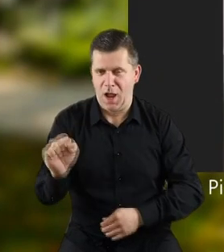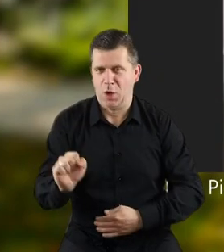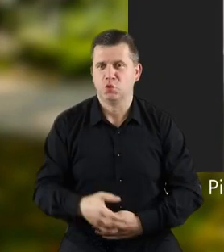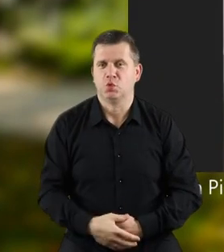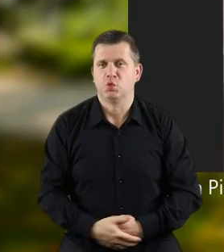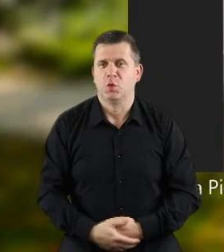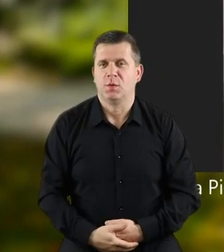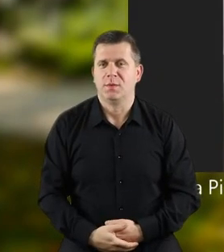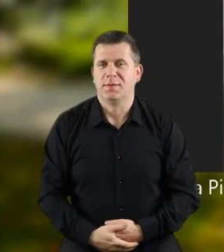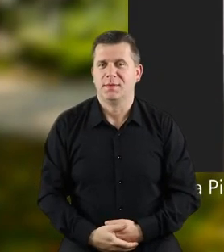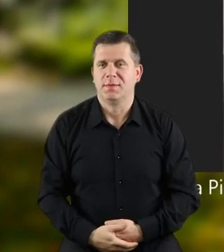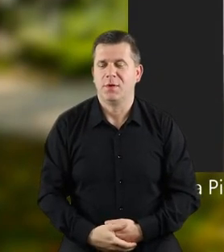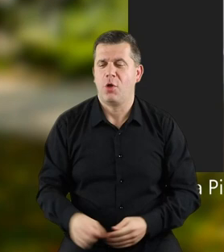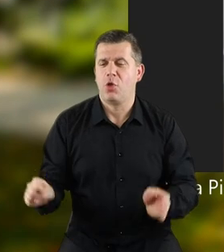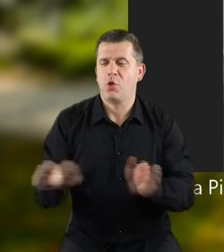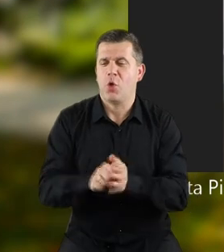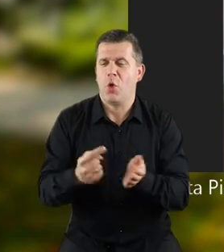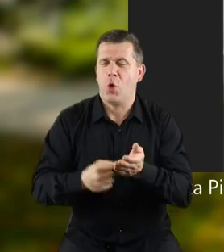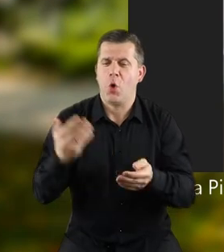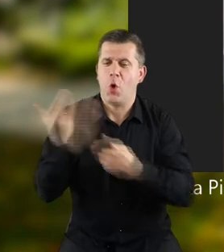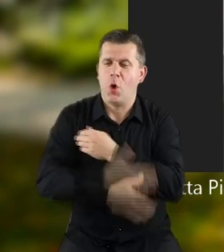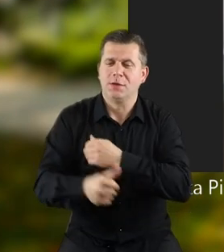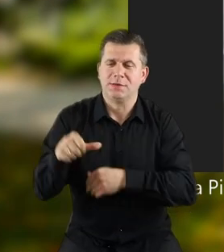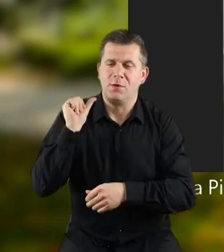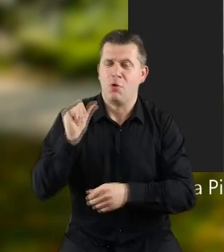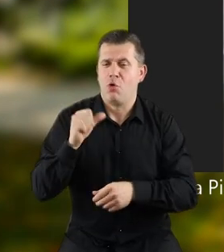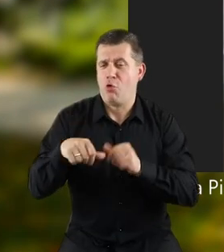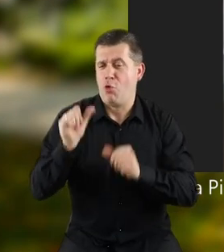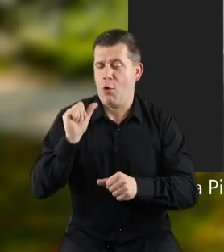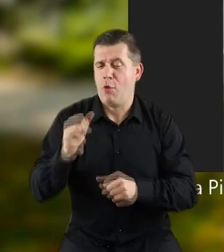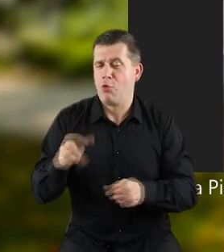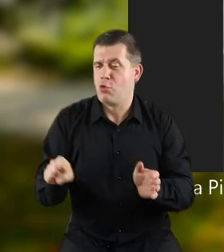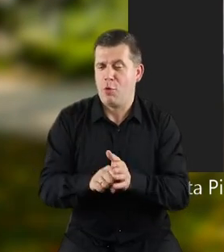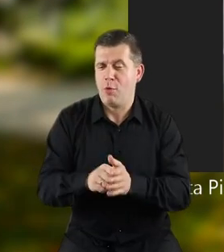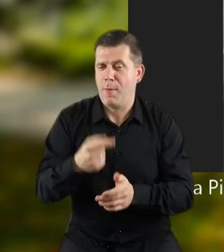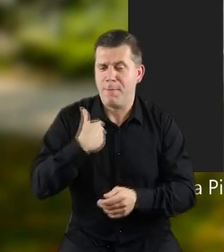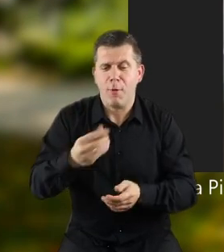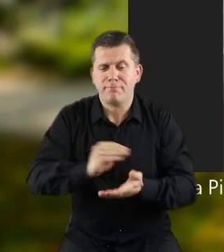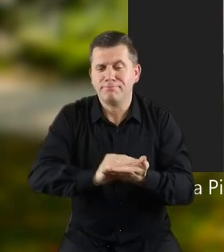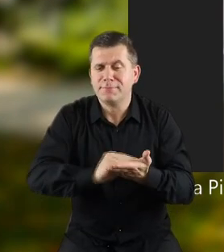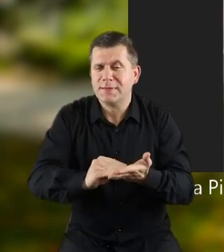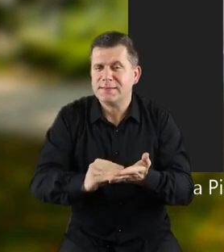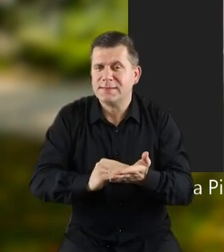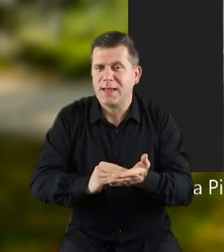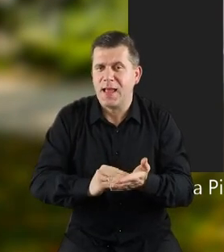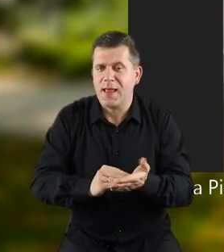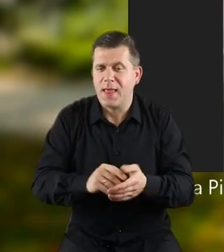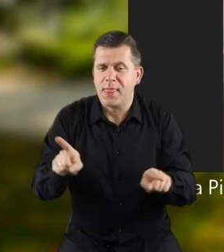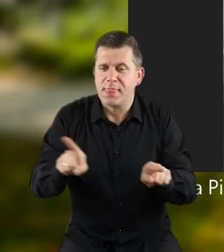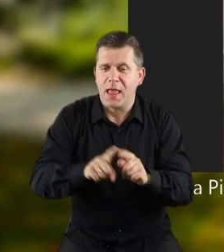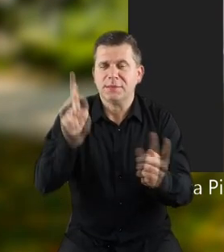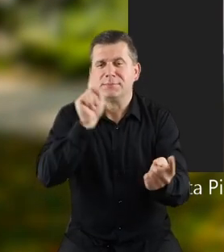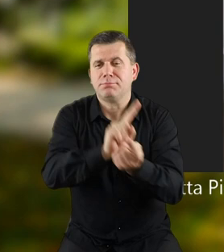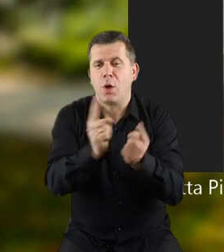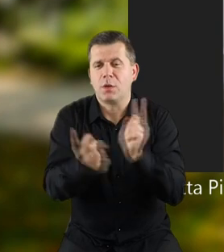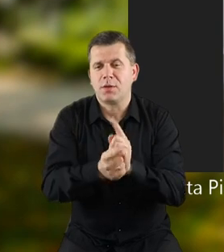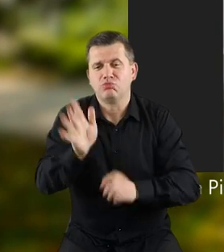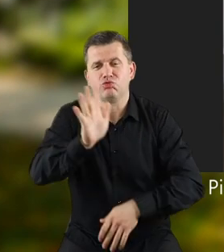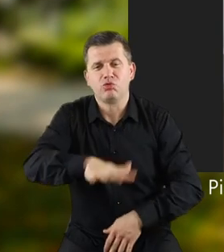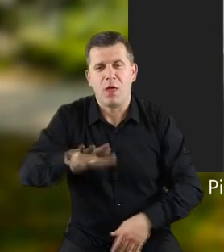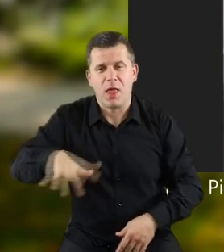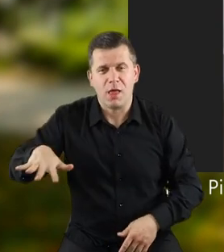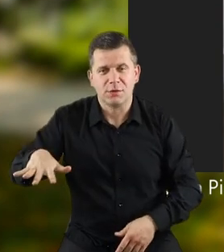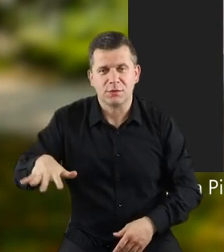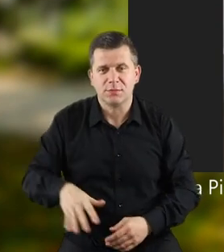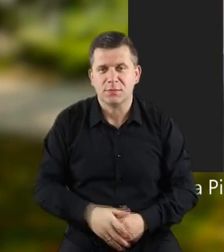i to bardzo. Słuchajcie, jeszcze do ubiegłego roku moja praca polegała na pisaniu i spotykaniu się